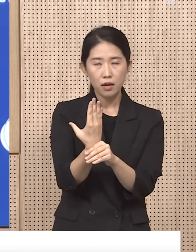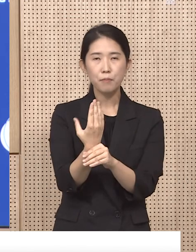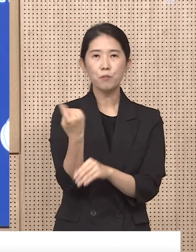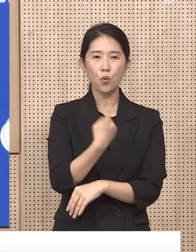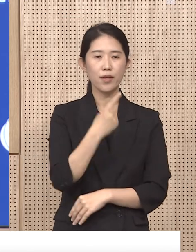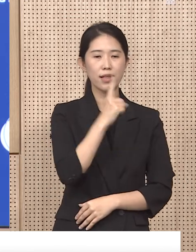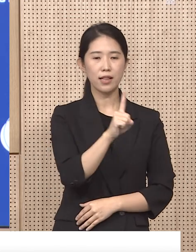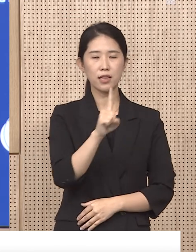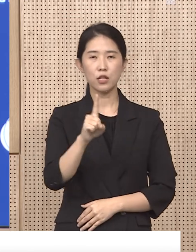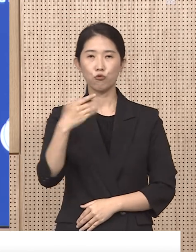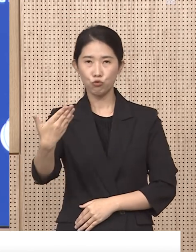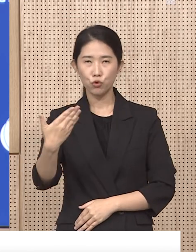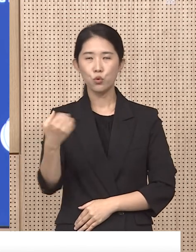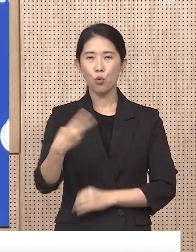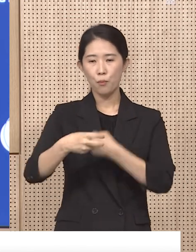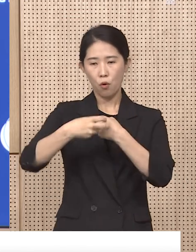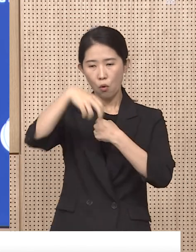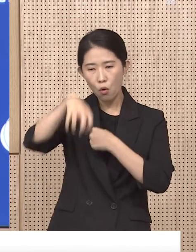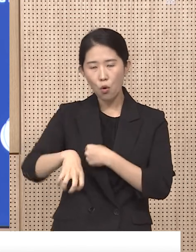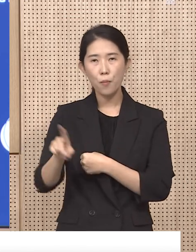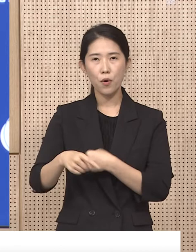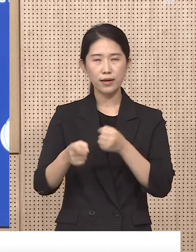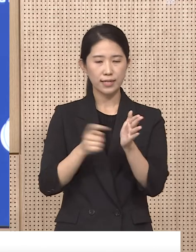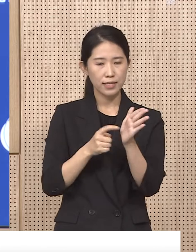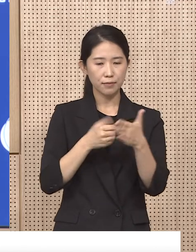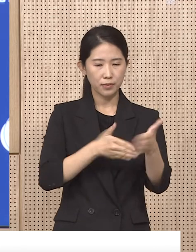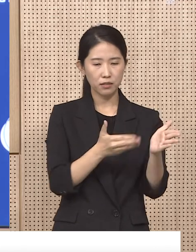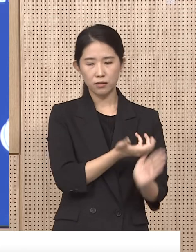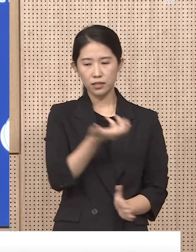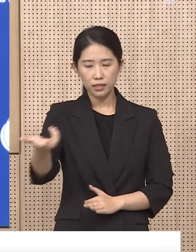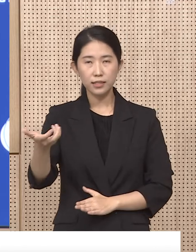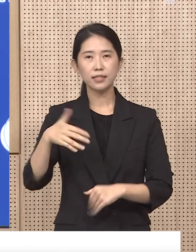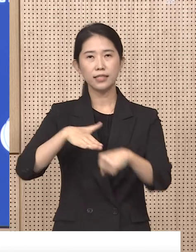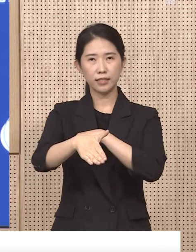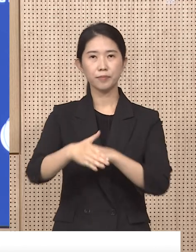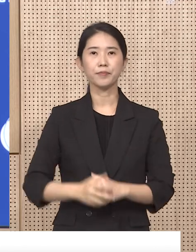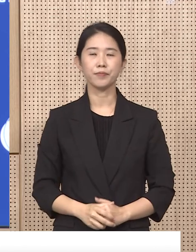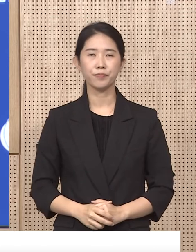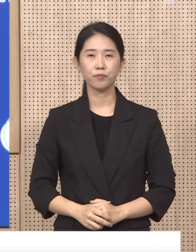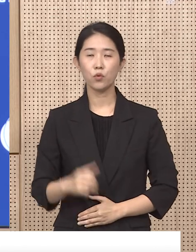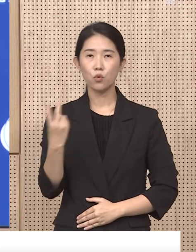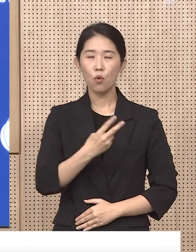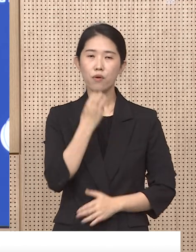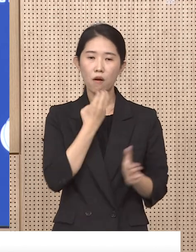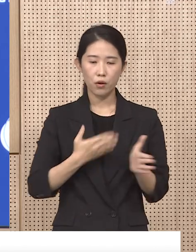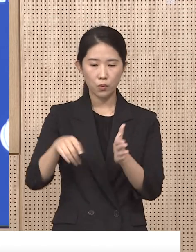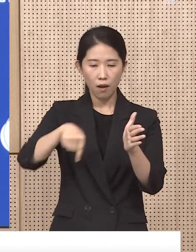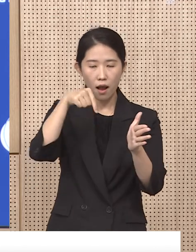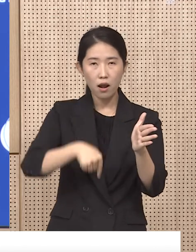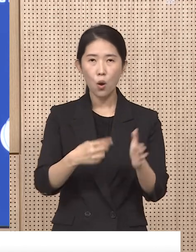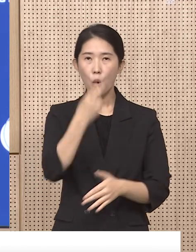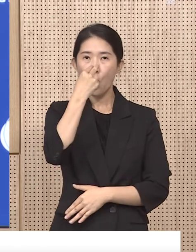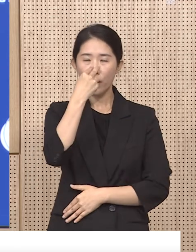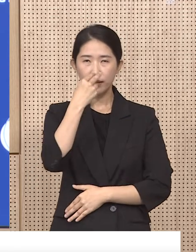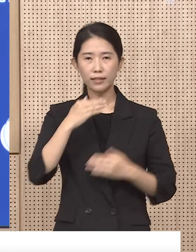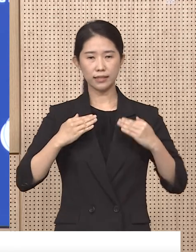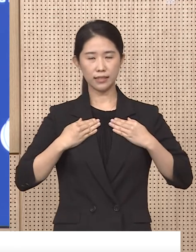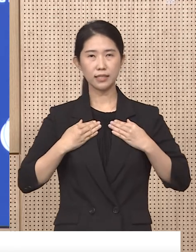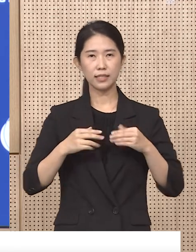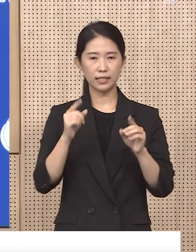핫라인을 통해서 응급실 등으로 이승되는 체계를 구축하고 있습니다. 도내 호흡기 환자진료센터는 3